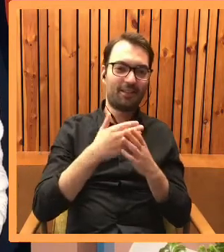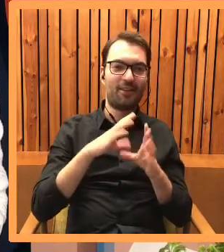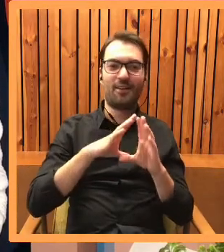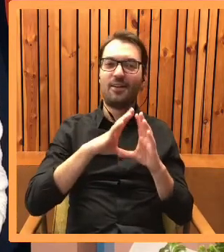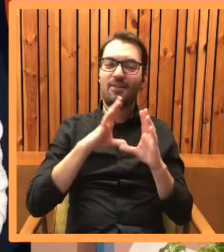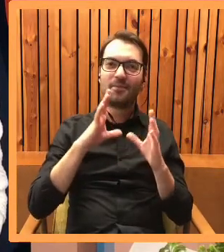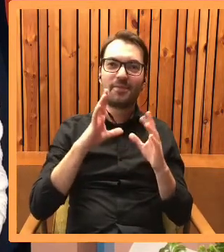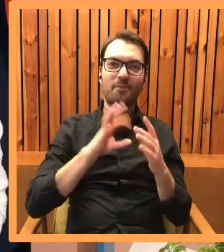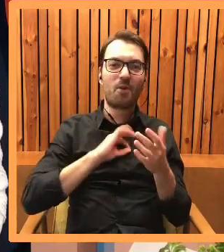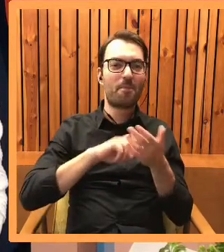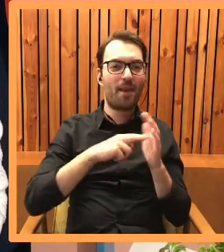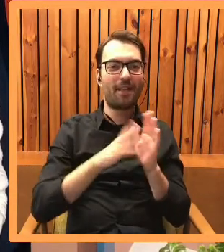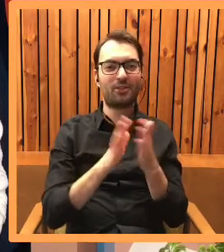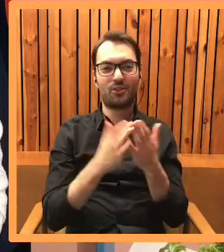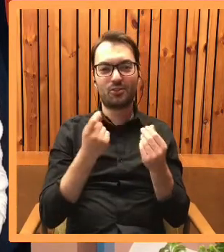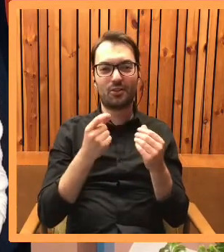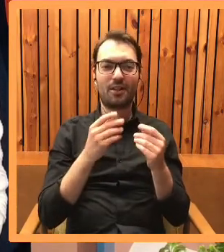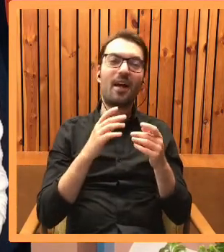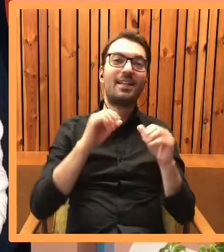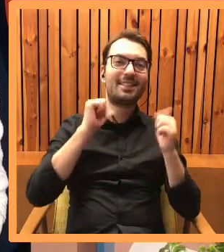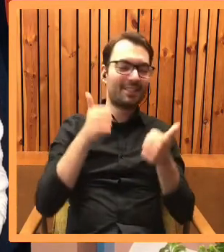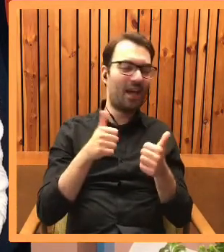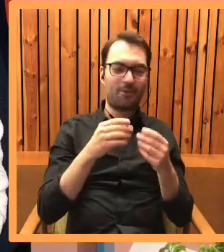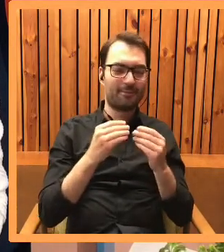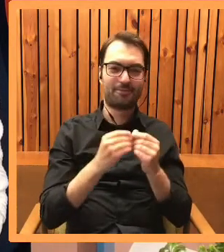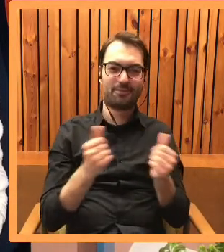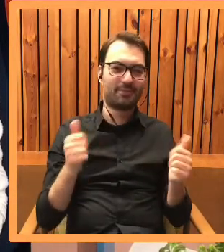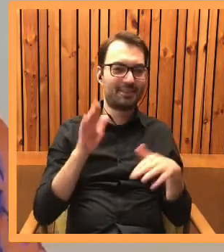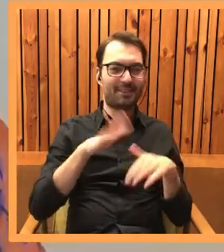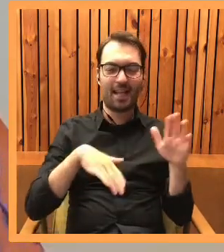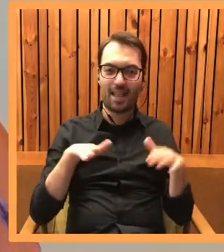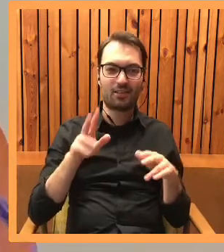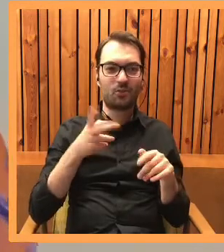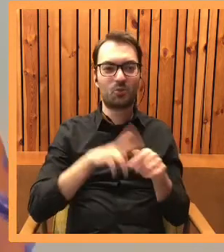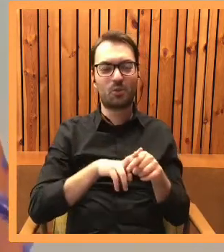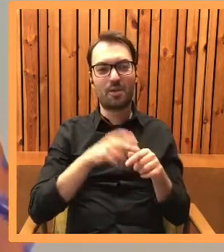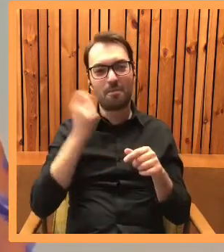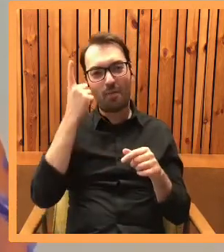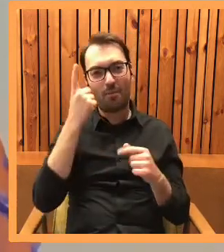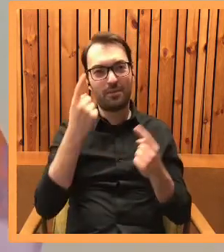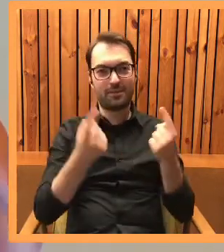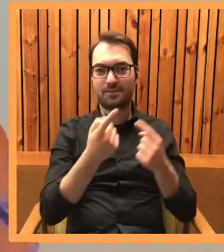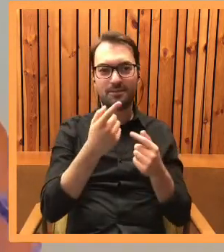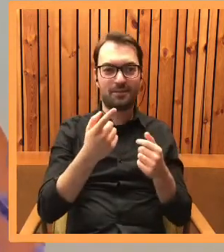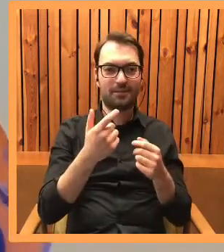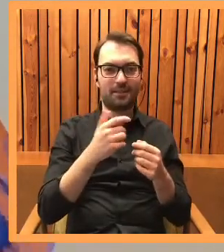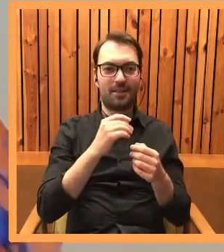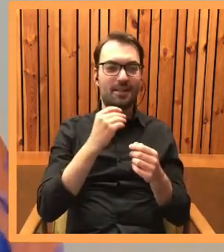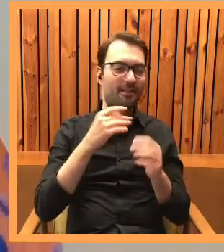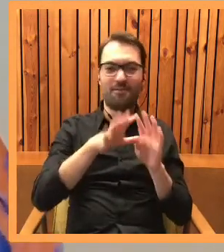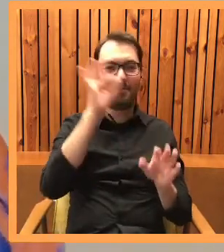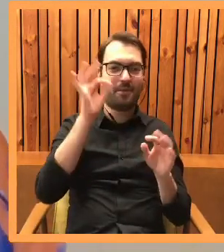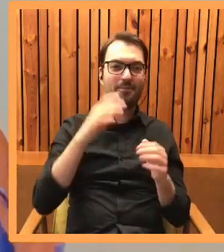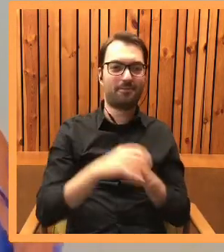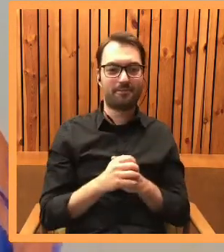plan. Więc to wszystko jest też... U mnie te plany książkowe są takie trochę płynne, tak? W zależności od tego, który pomysł w danej chwili się wysunie na prowadzenie.